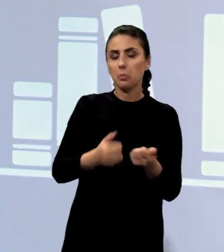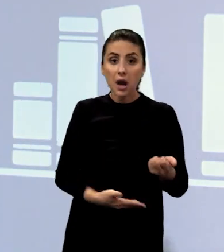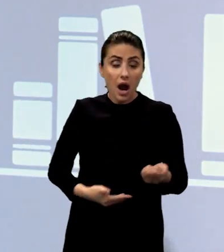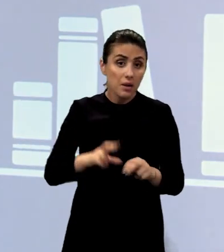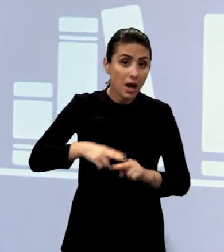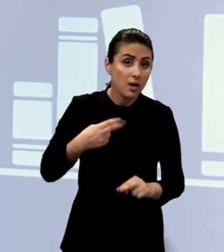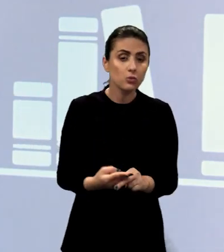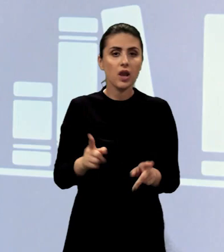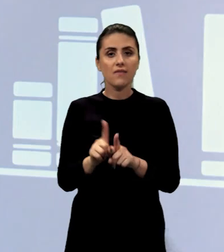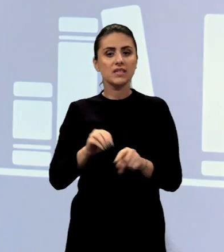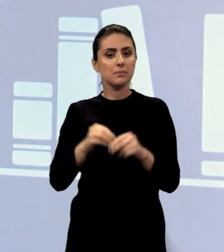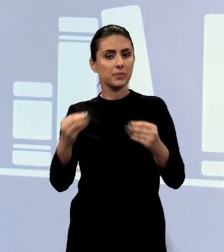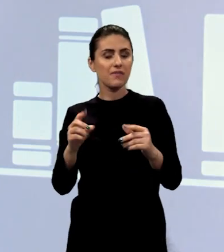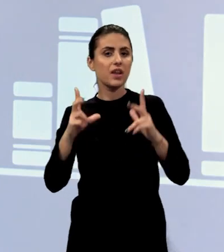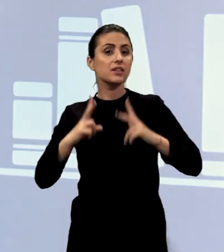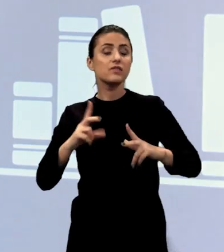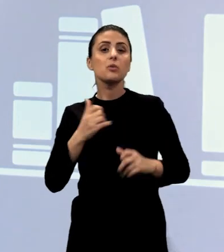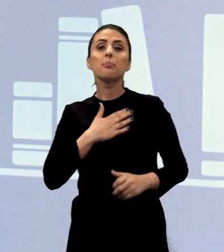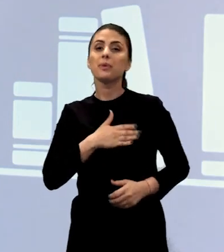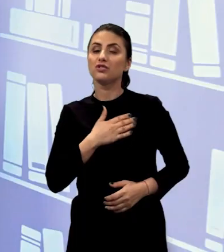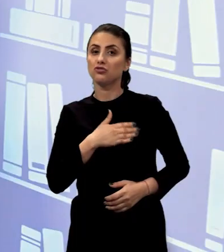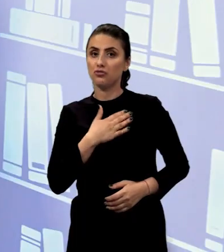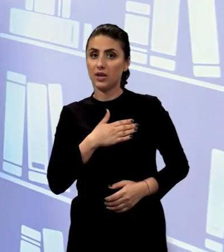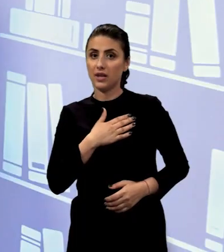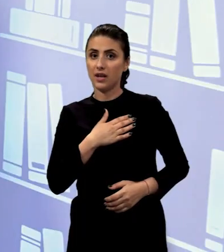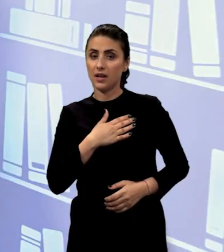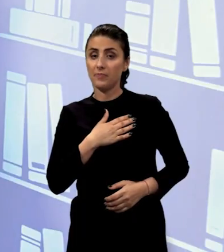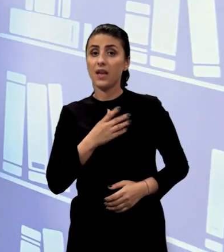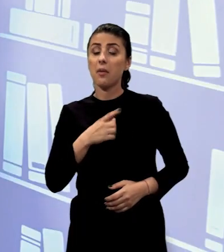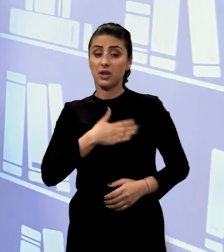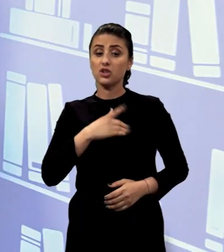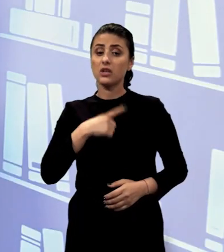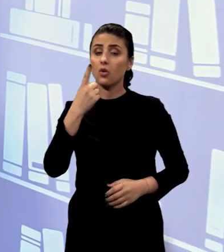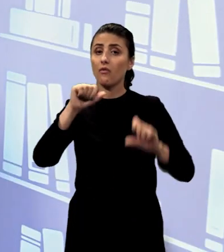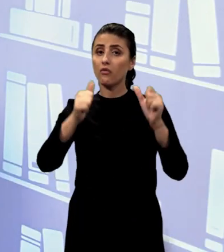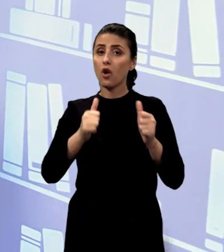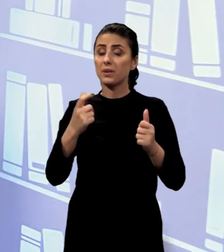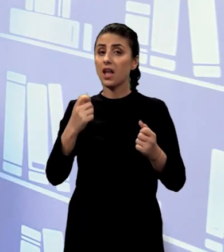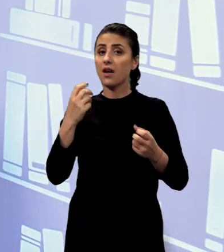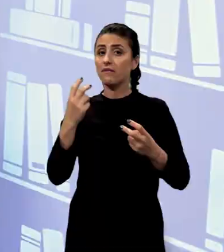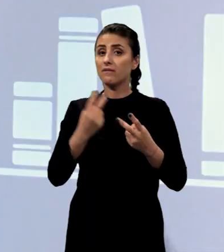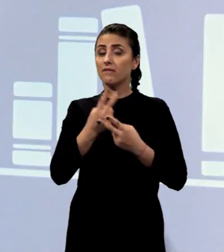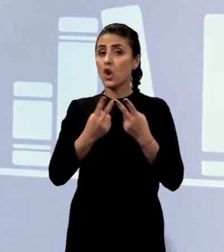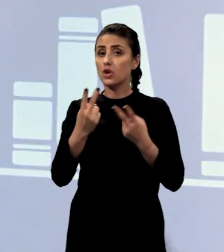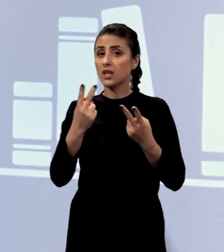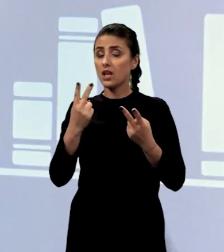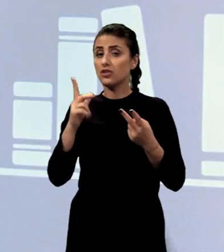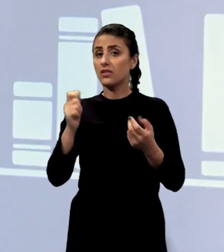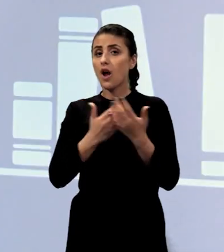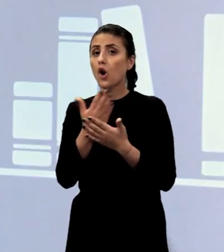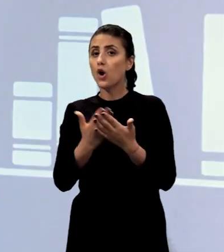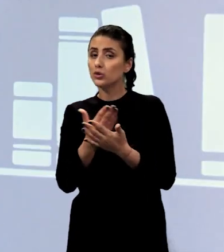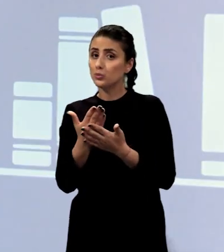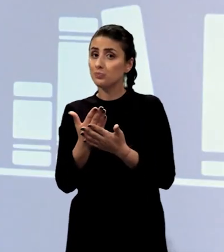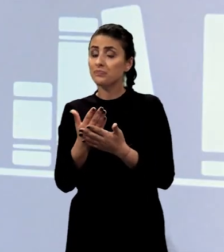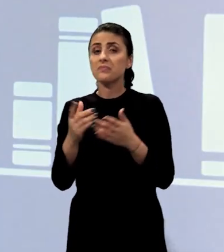altele mai puțin. Răține-te rog, plăcerea este tot o formă de consum, doar că acel consum pare mai puțin solicitant.